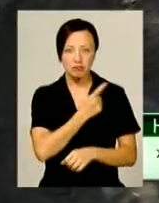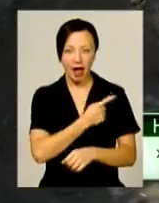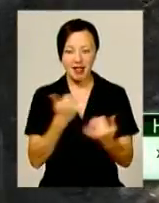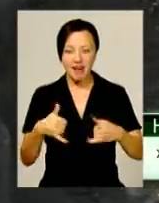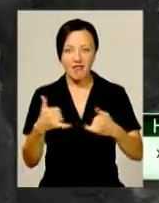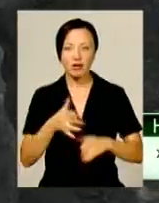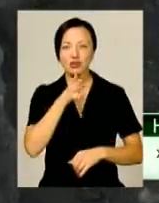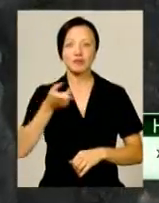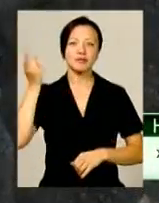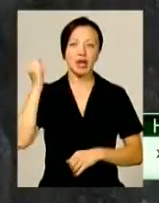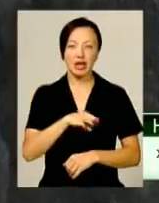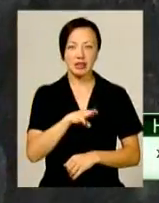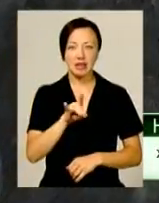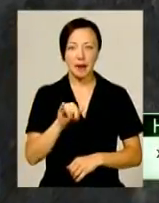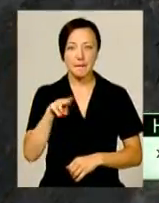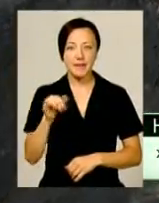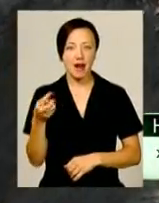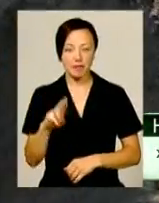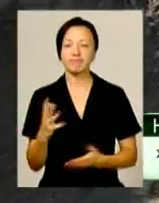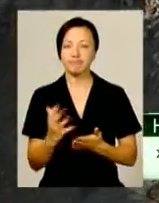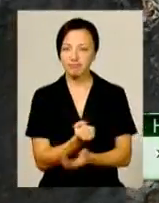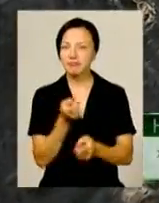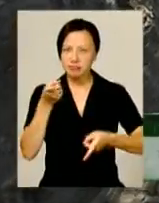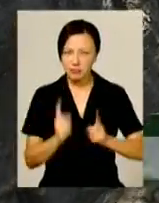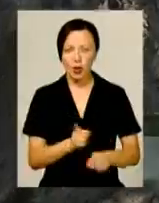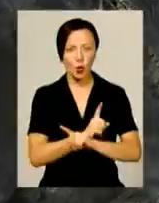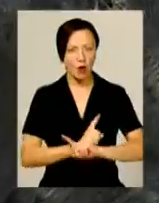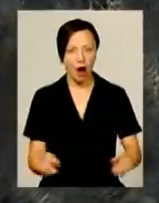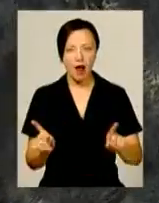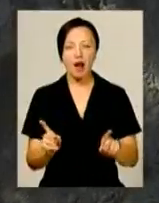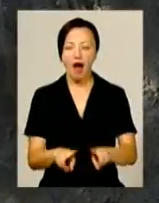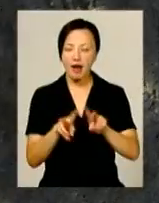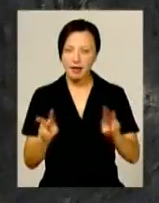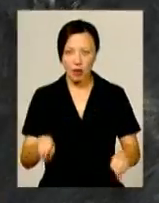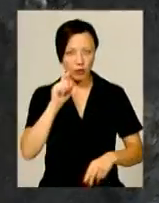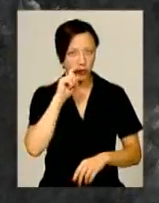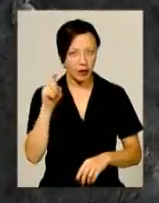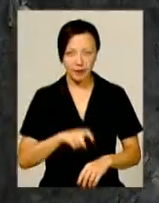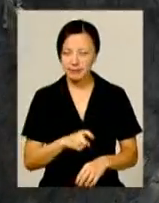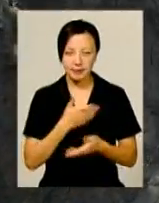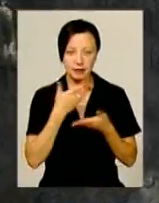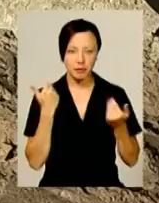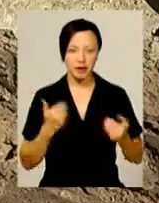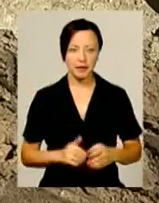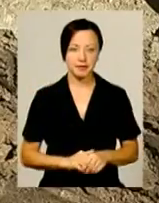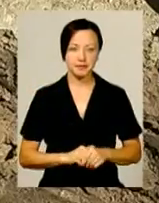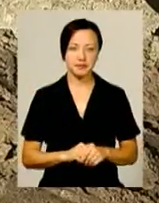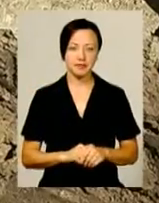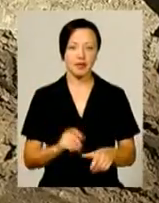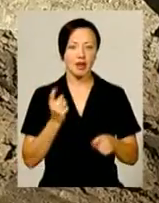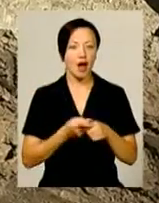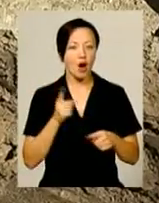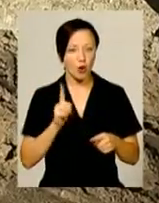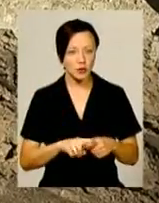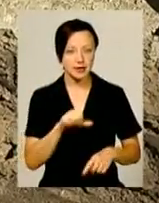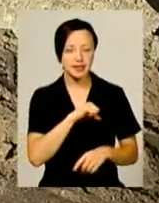ще трипільської культури. Знахідка ця дійсно унікальна, поза як аналогів в Україні їй немає. А ось і